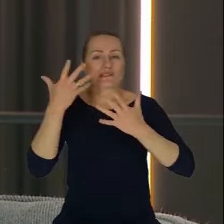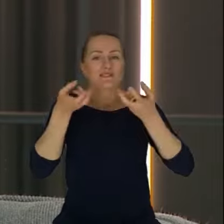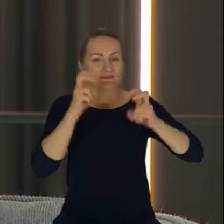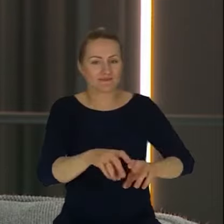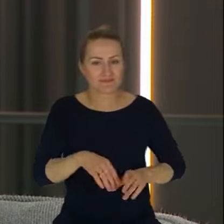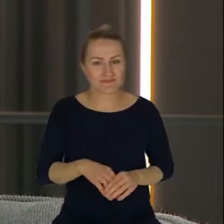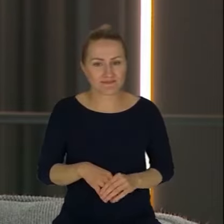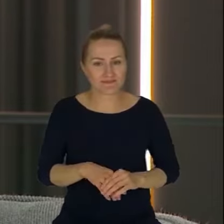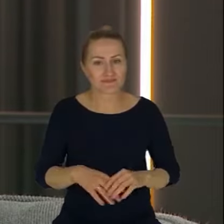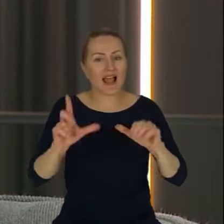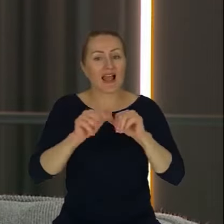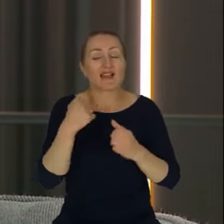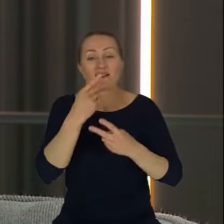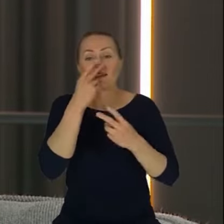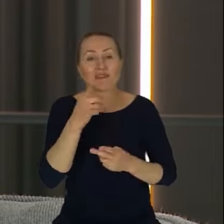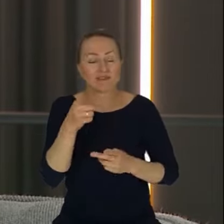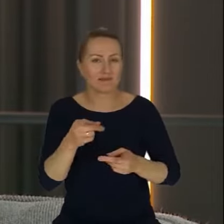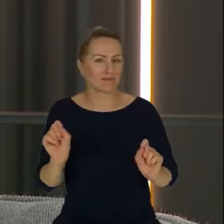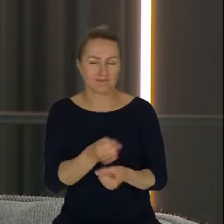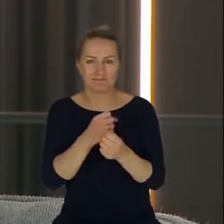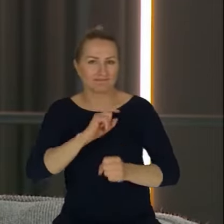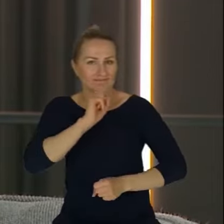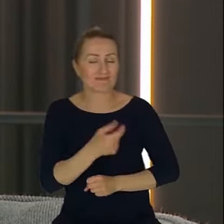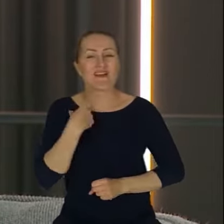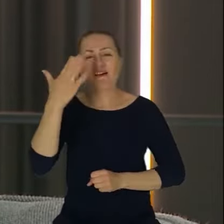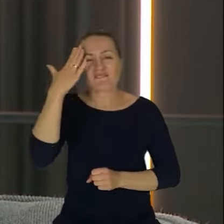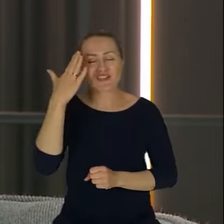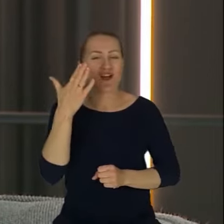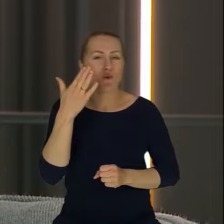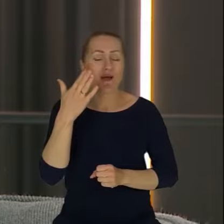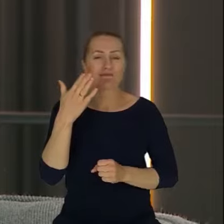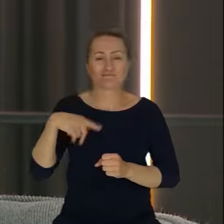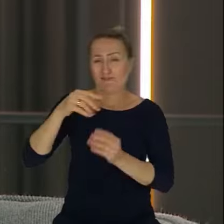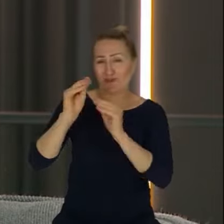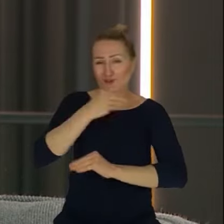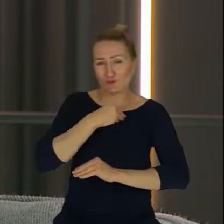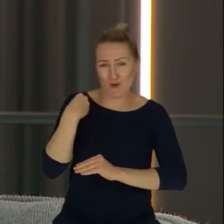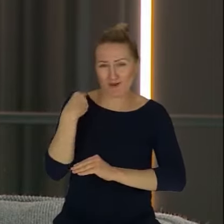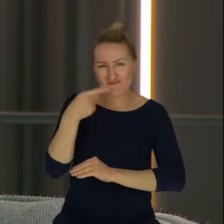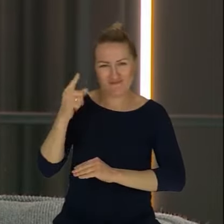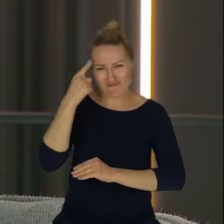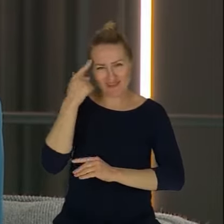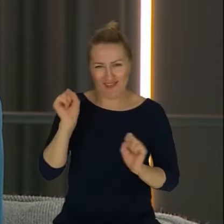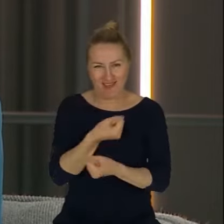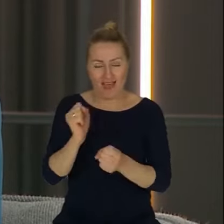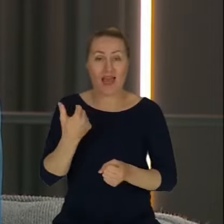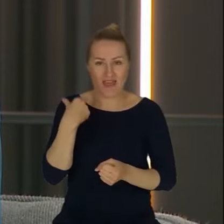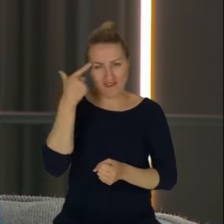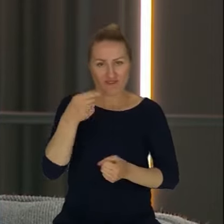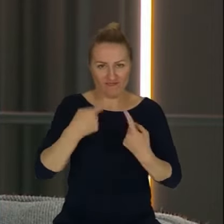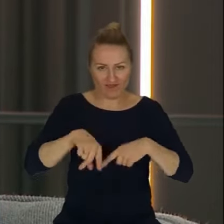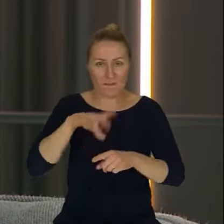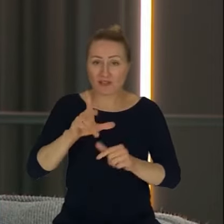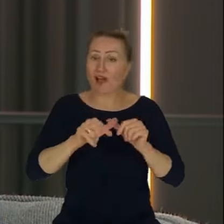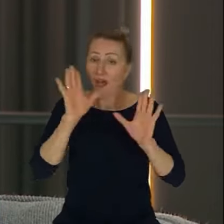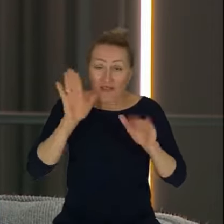niesamowite? Ja o tym wiedziałam w przeciwieństwie do większości Polaków, że to się wydarzy, ale dla mnie to i tak był szok. W